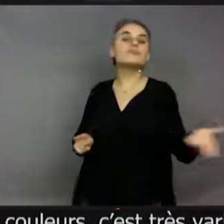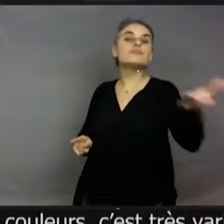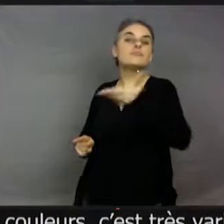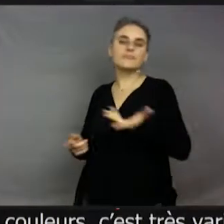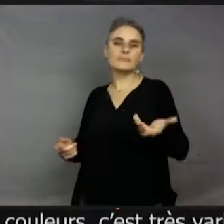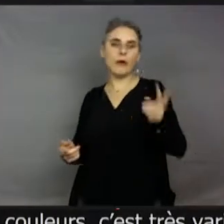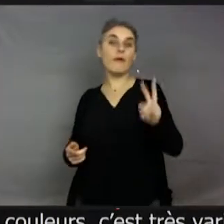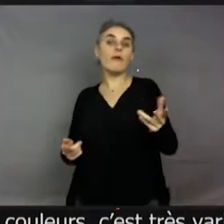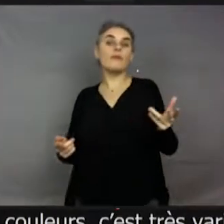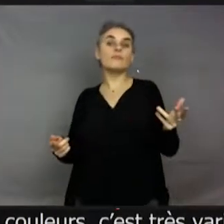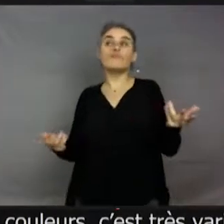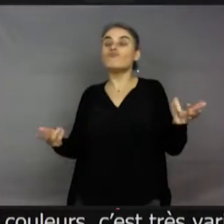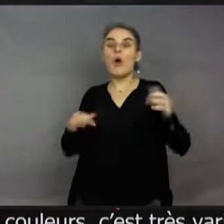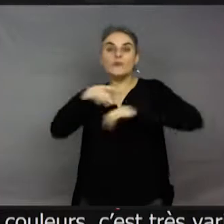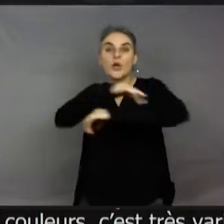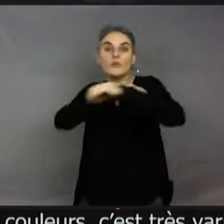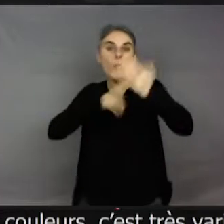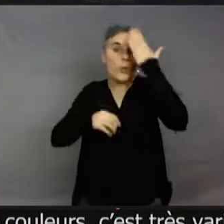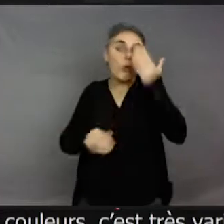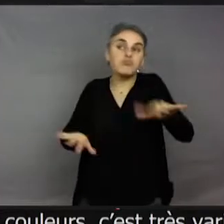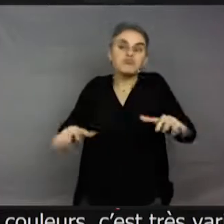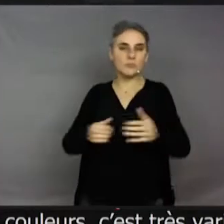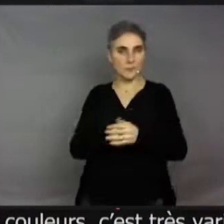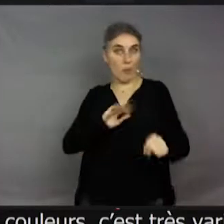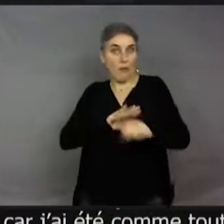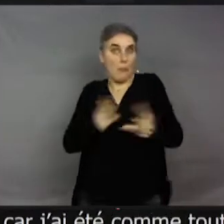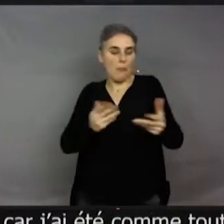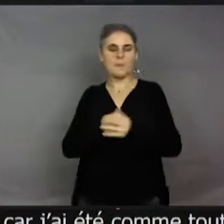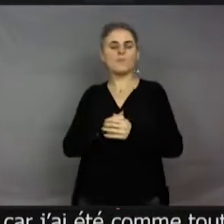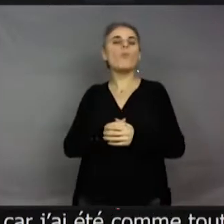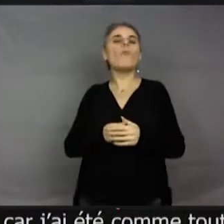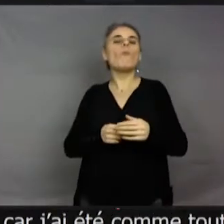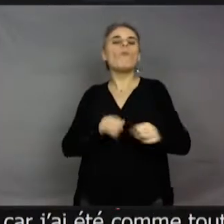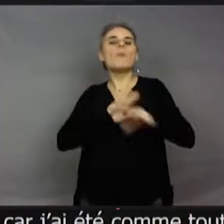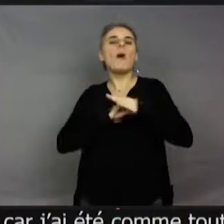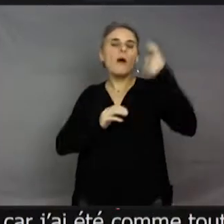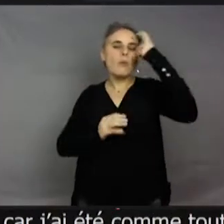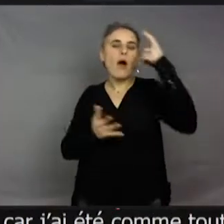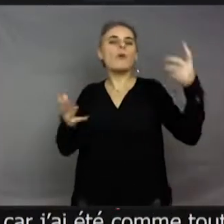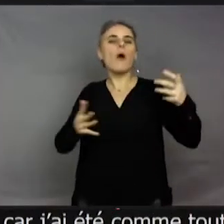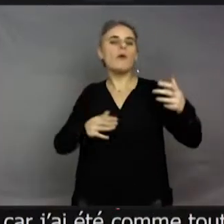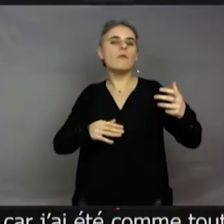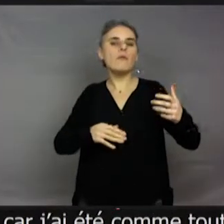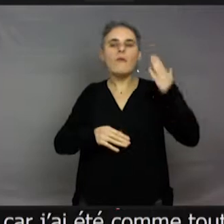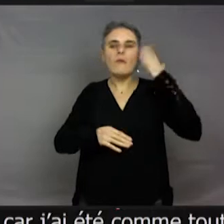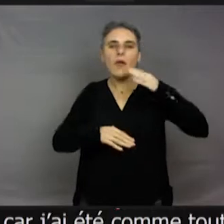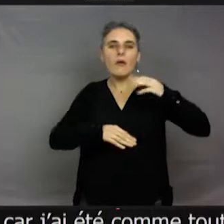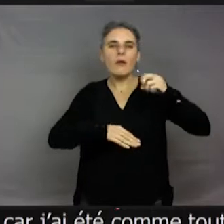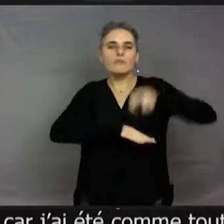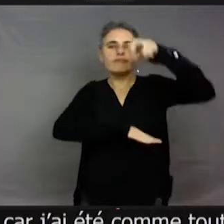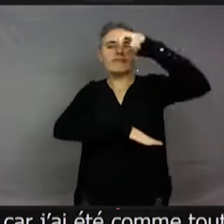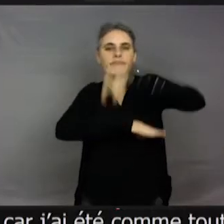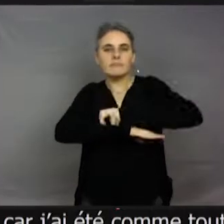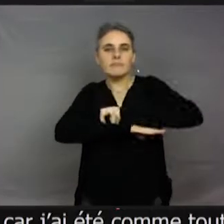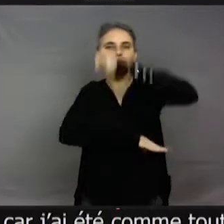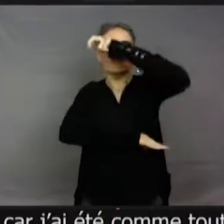grand public vis-à-vis des insectes, et j'ai longtemps pensé qu'il n'y que les sauterelles ou les grillons qui chantaient, qui faisaient du bruit, qui chantaient. Et d'ailleurs, on l'a